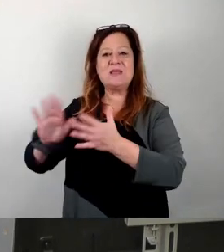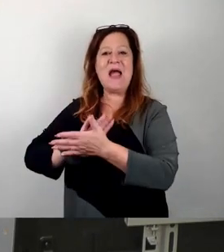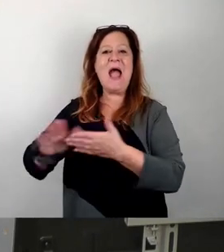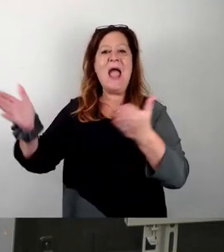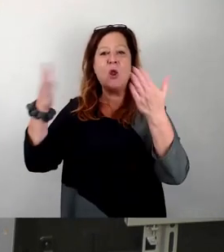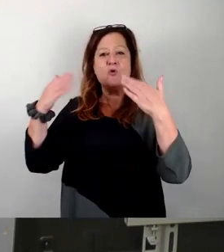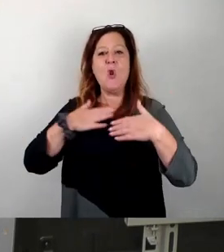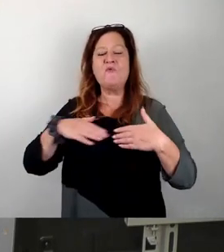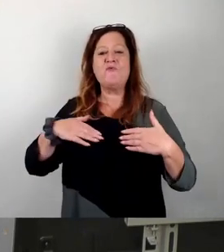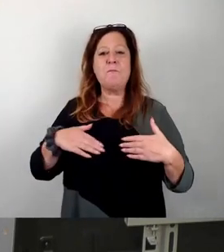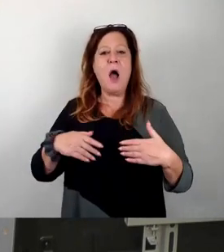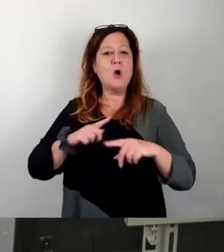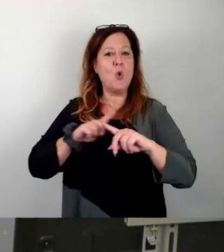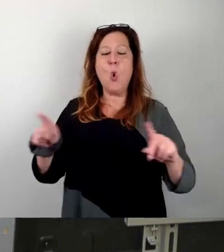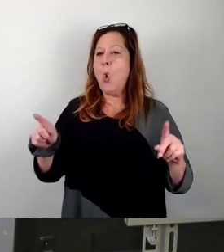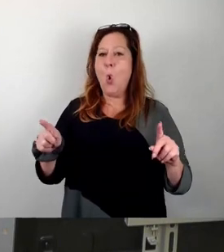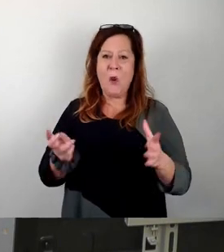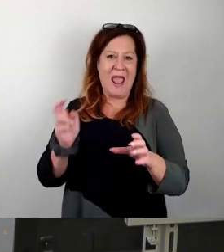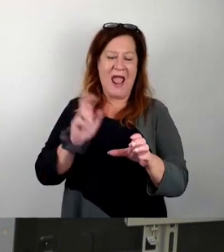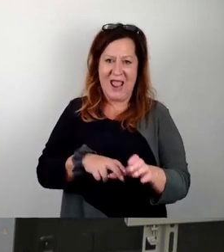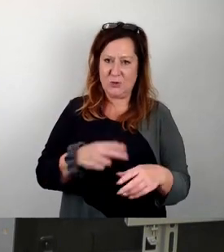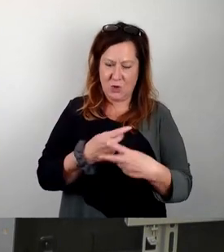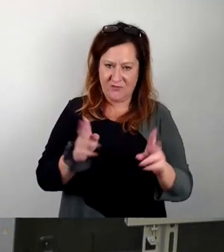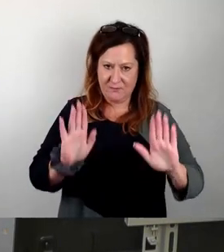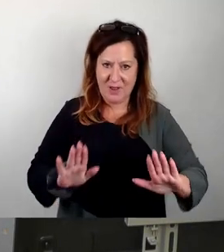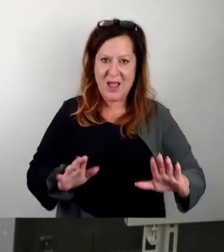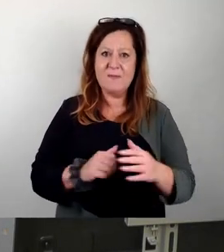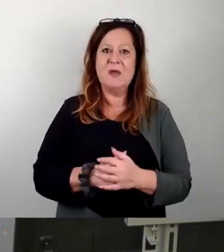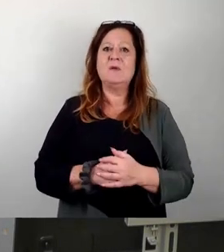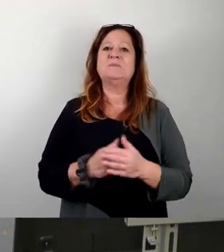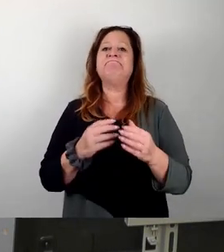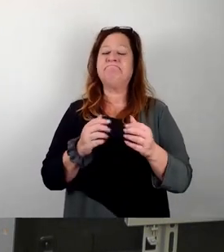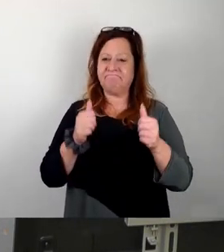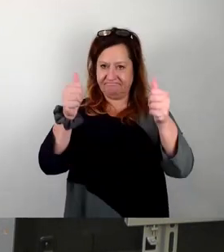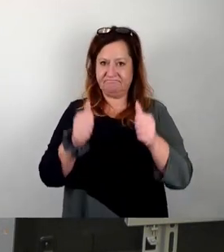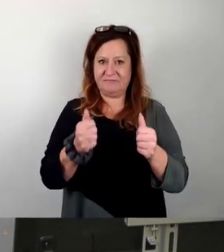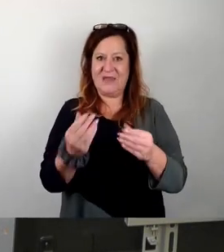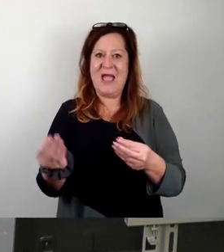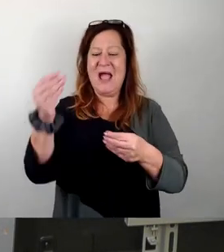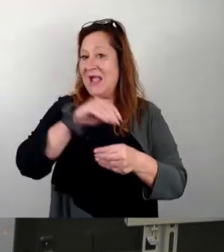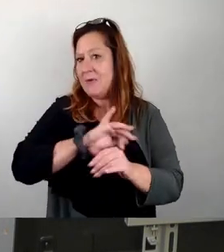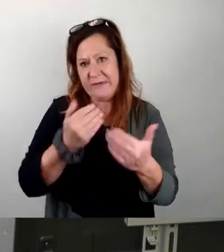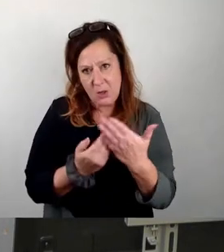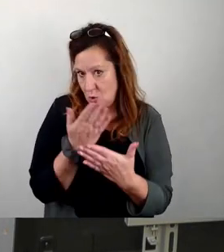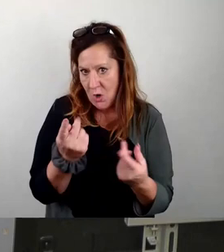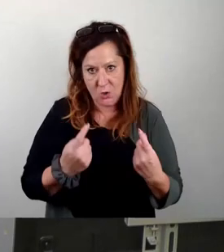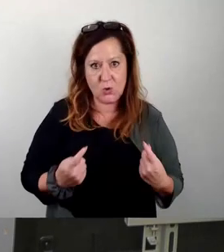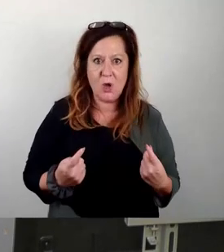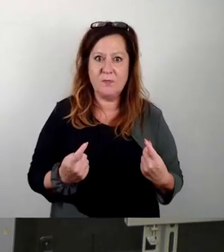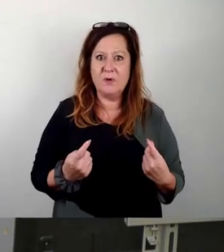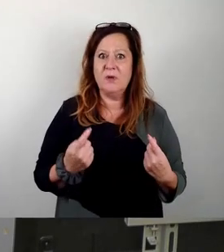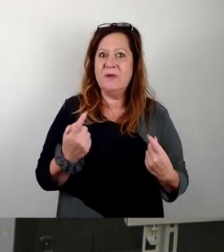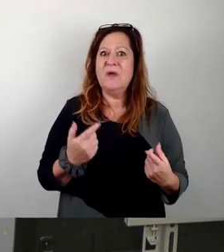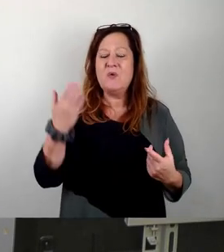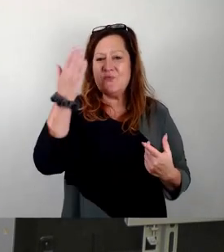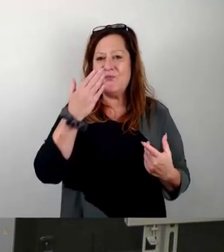offen zu halten. Und dann haben wir unseren Antrag ergänzt, da sich ja immer wieder neue Sachen ergeben. Sie müssen sich vorstellen, lieber Bürger, der